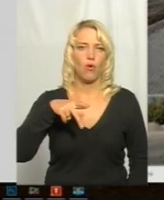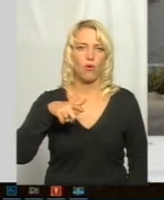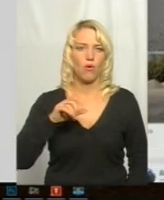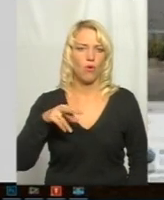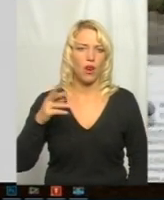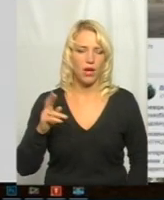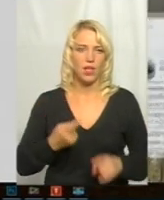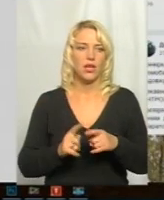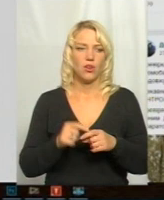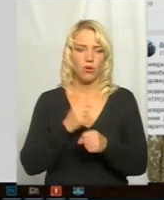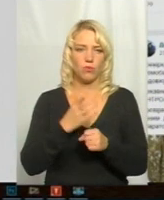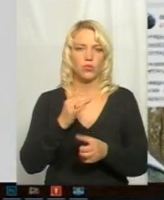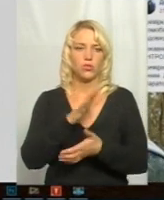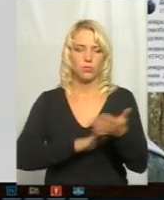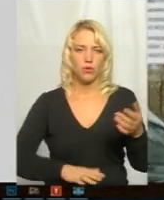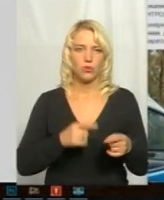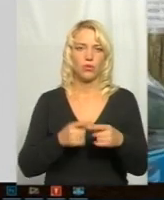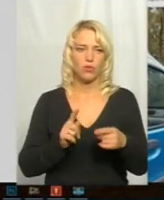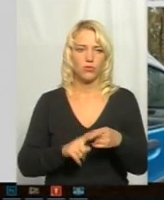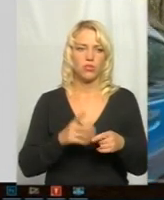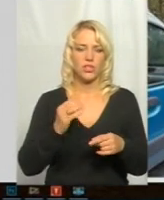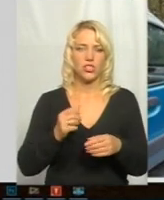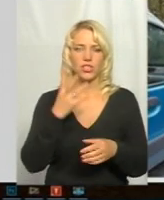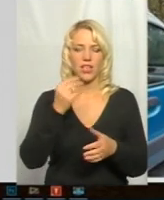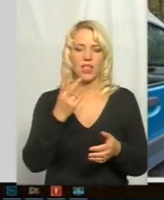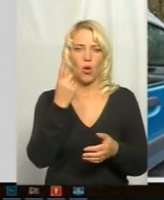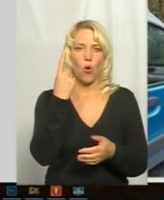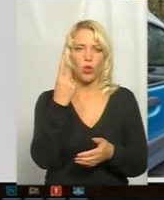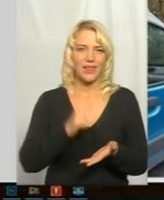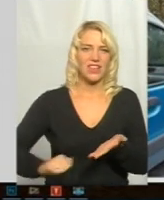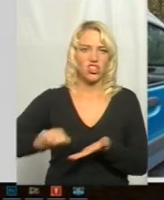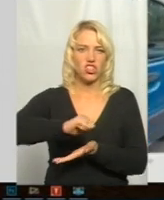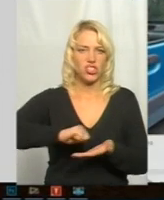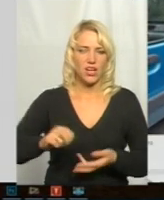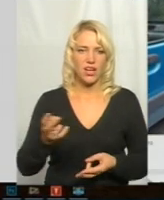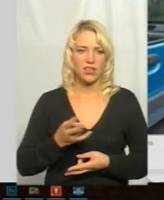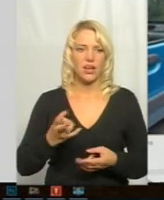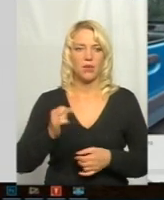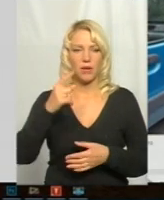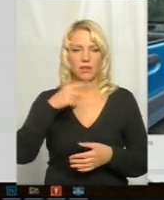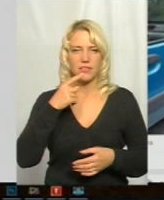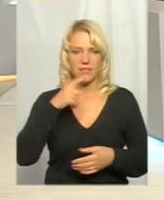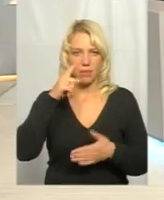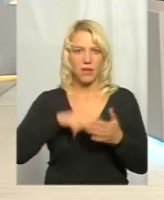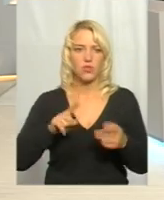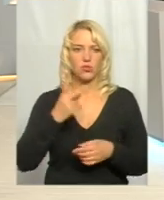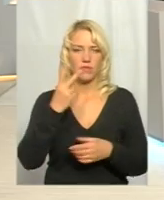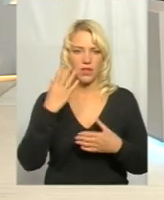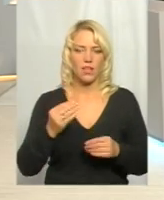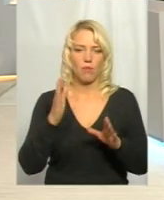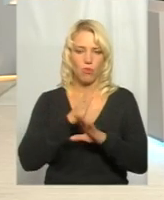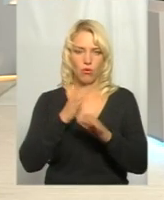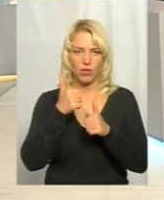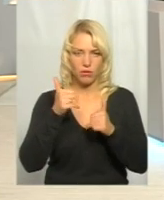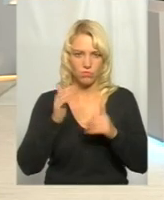виконуються, асфальтування влаштовується верхній шар асфальтобетонного покриття. Підрядник запевнив, що два дня погоди вони завершують повністю